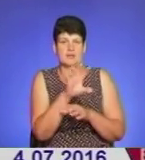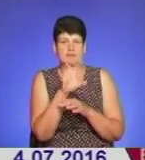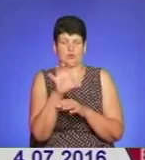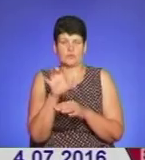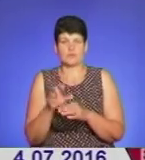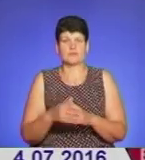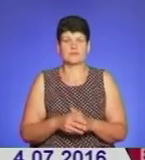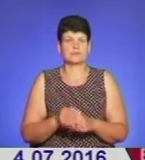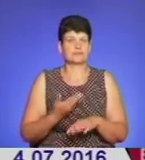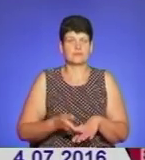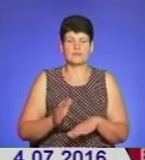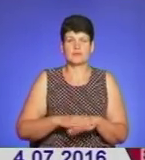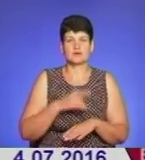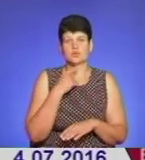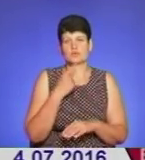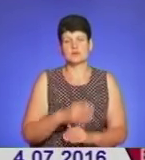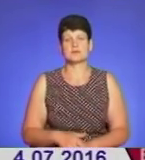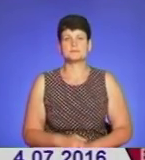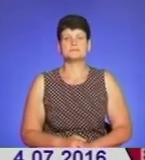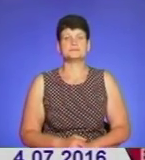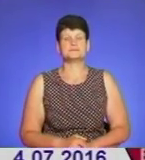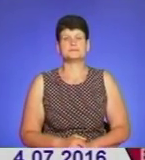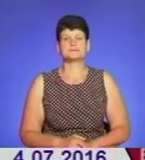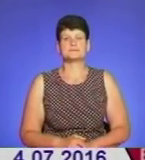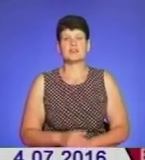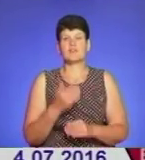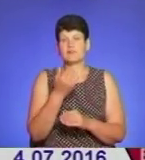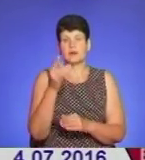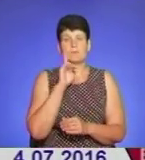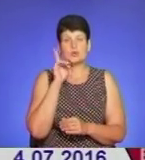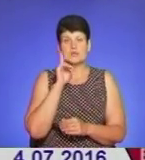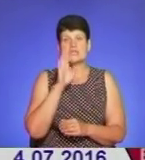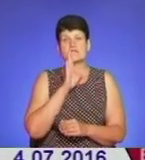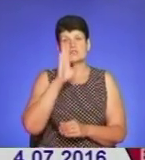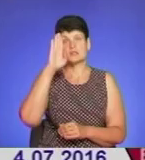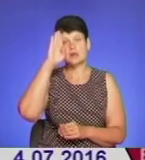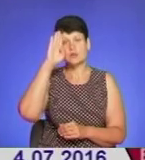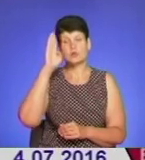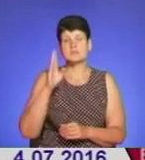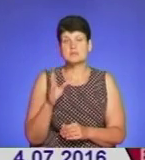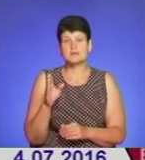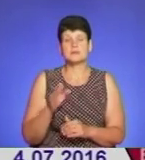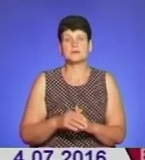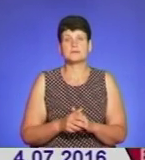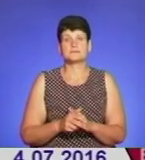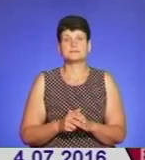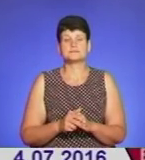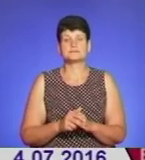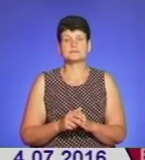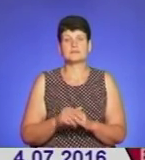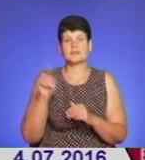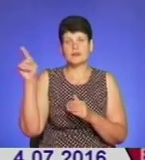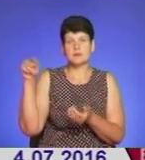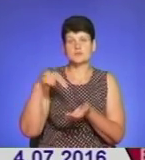Тяжко говорити, тому що легли молоді дівчата, хлопці. Там вони під тим деревом стояли. В подній вечірі так,